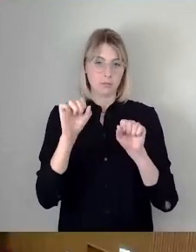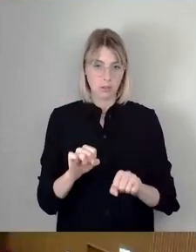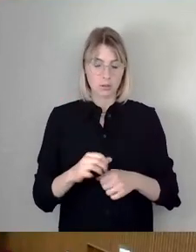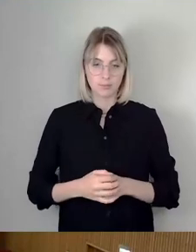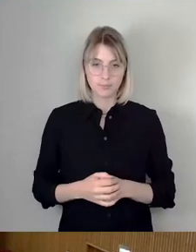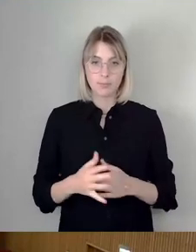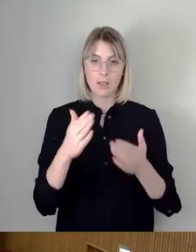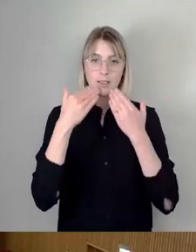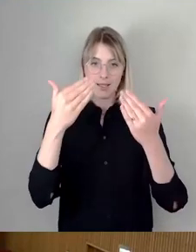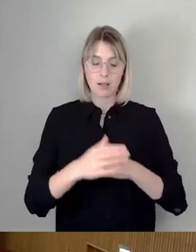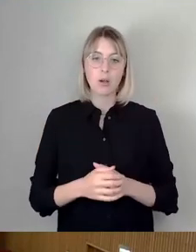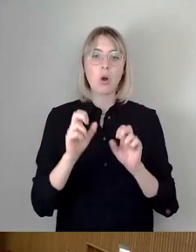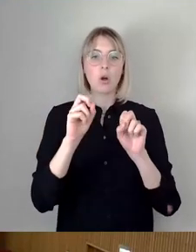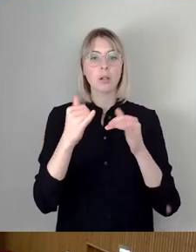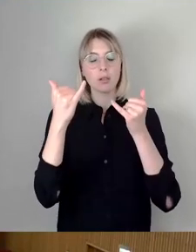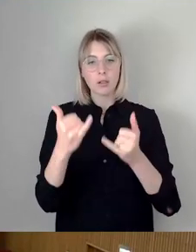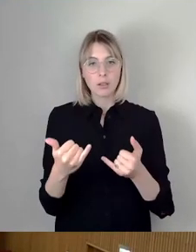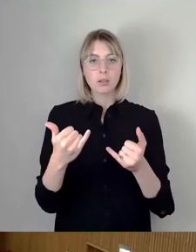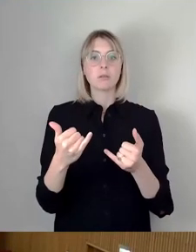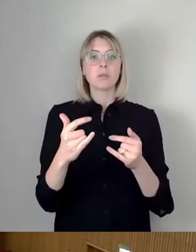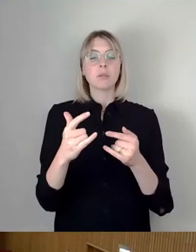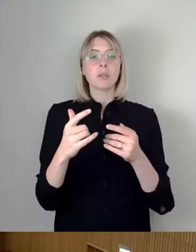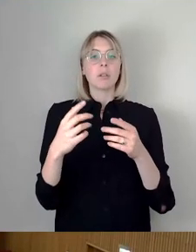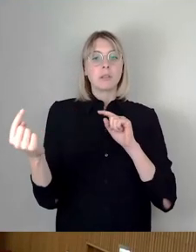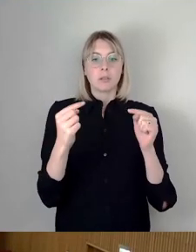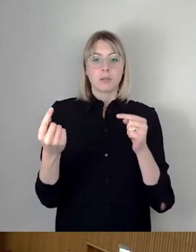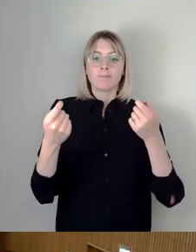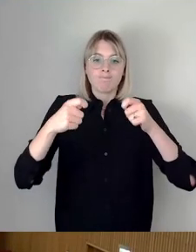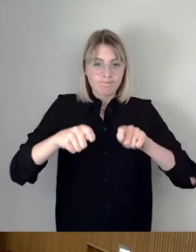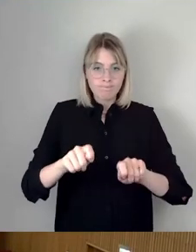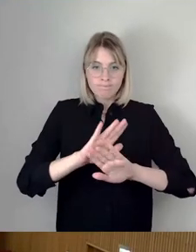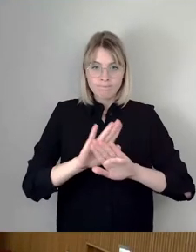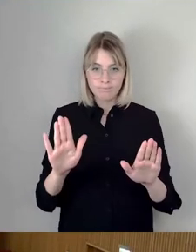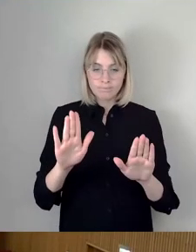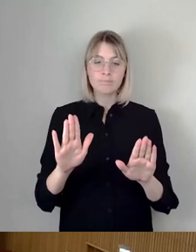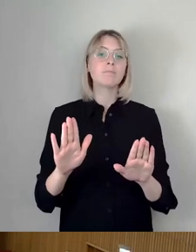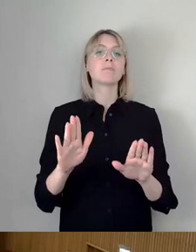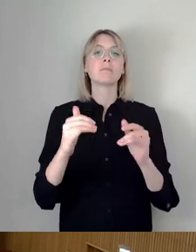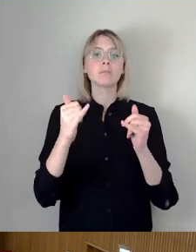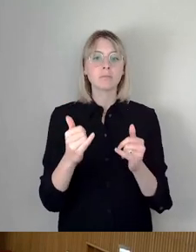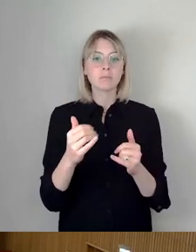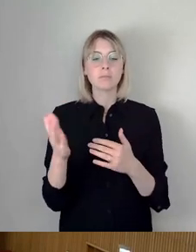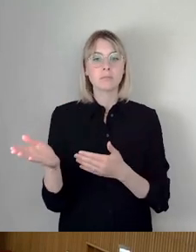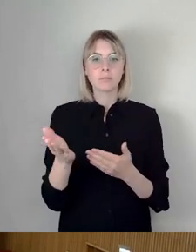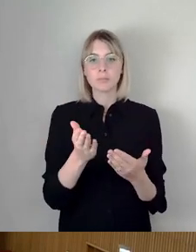Okay, damit schließen wir die Debatte ab. Und vor der Abstimmung nochmal Stefan Kühn,